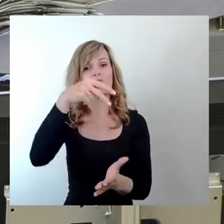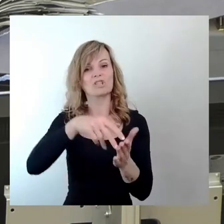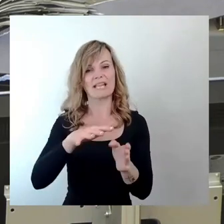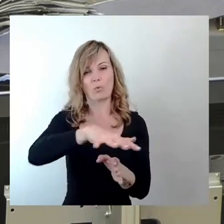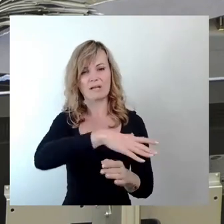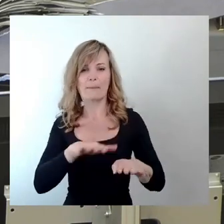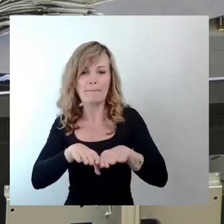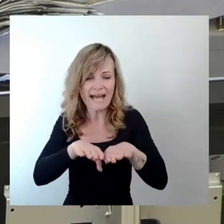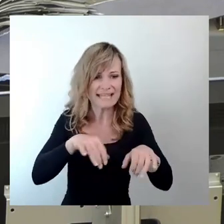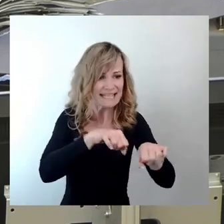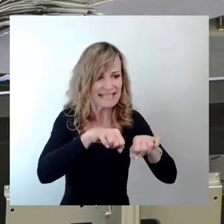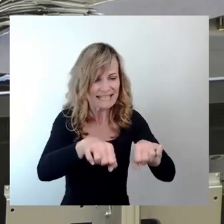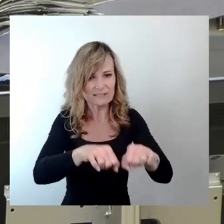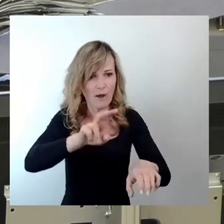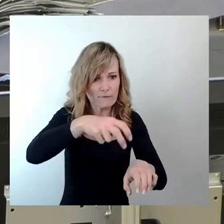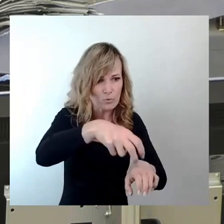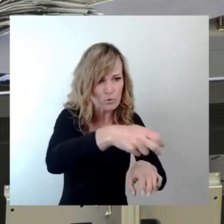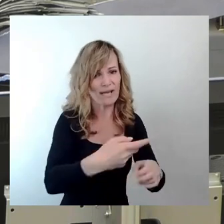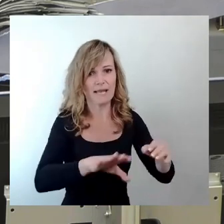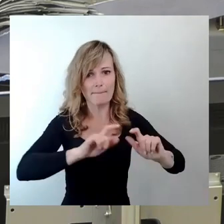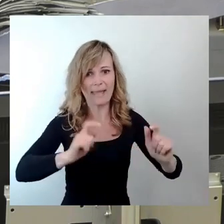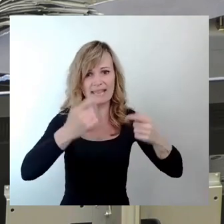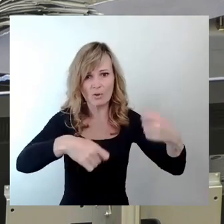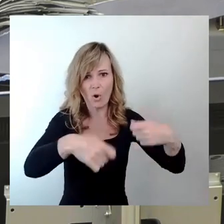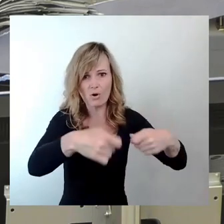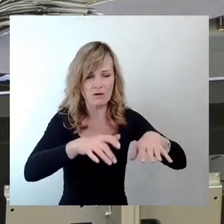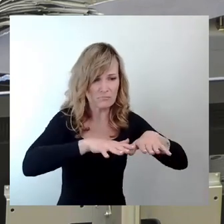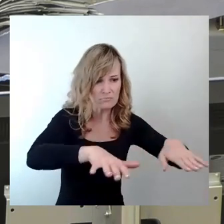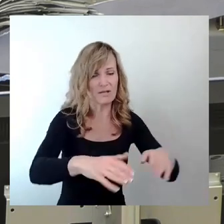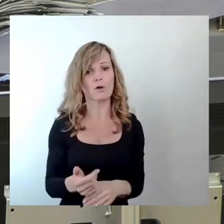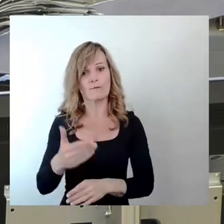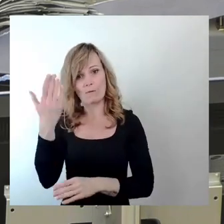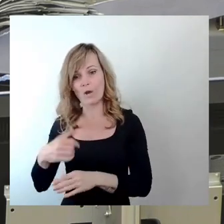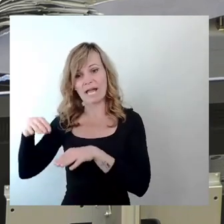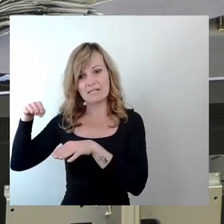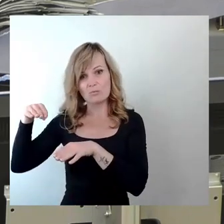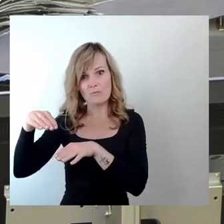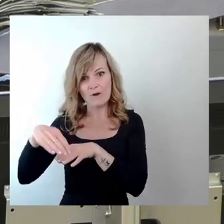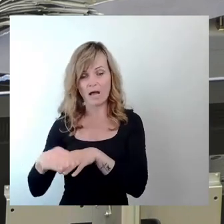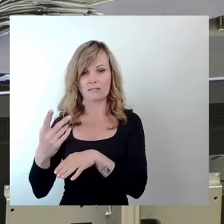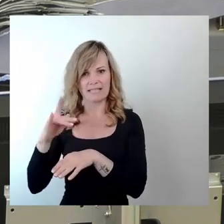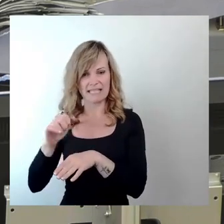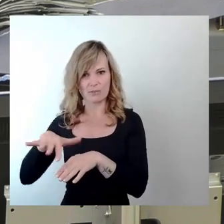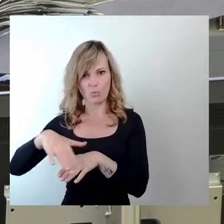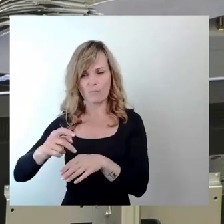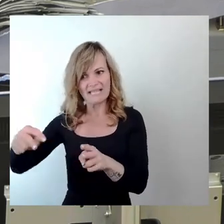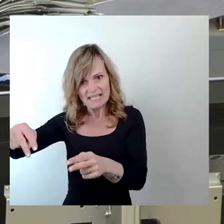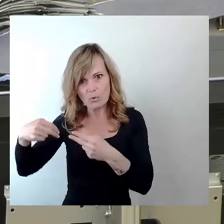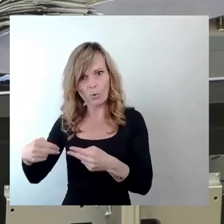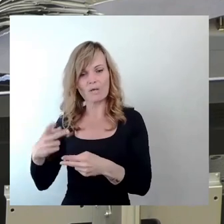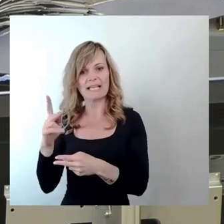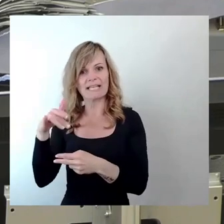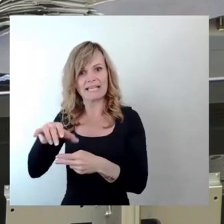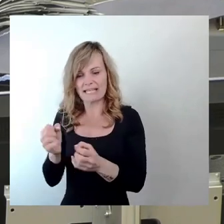umgepflügt und betoniert werden, damit die ehemalige Zufahrt der Kiesgrube, wo die Container jetzt stehen, wieder Ordnungsgewäß Kies präsentiert,